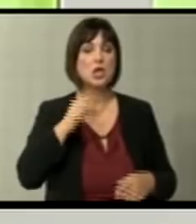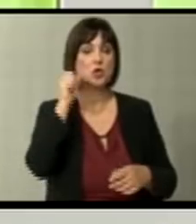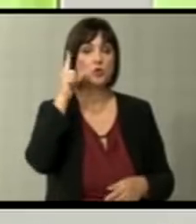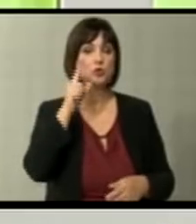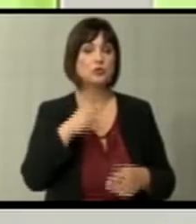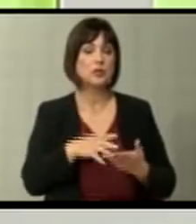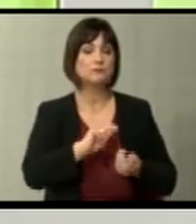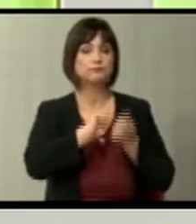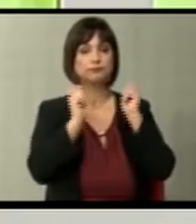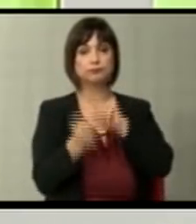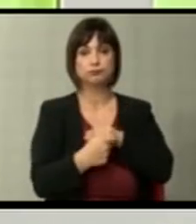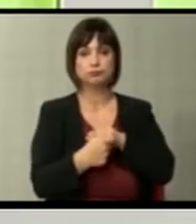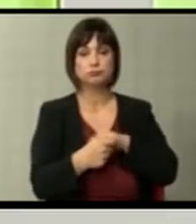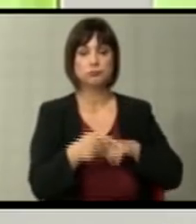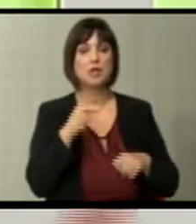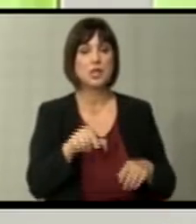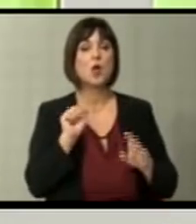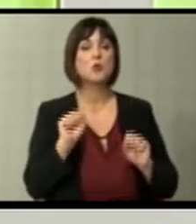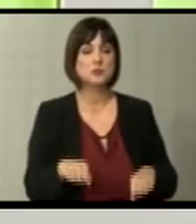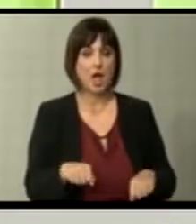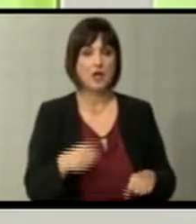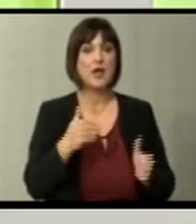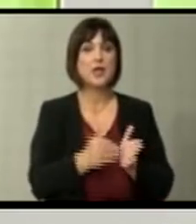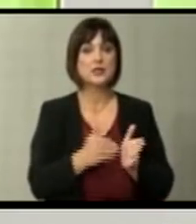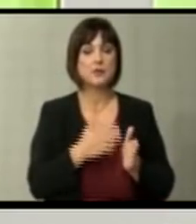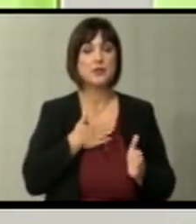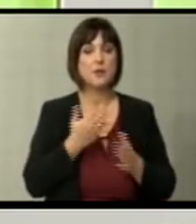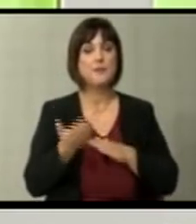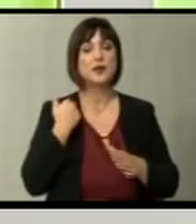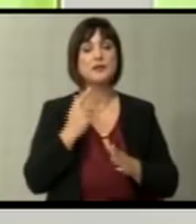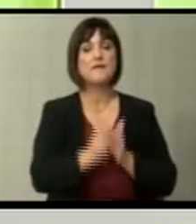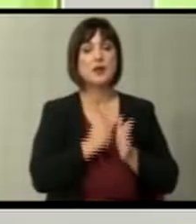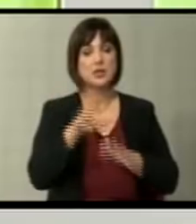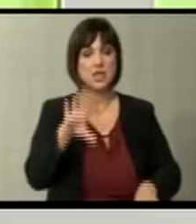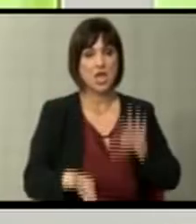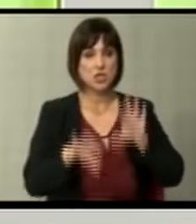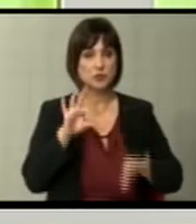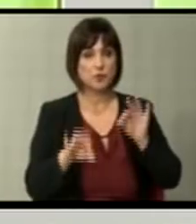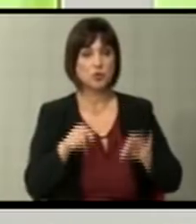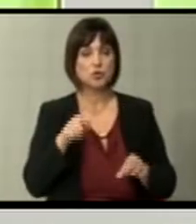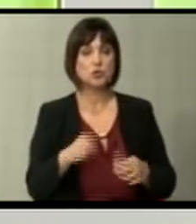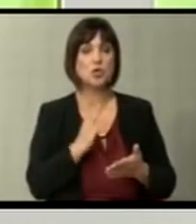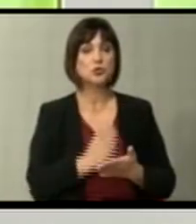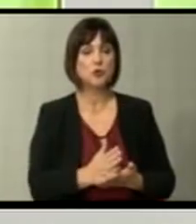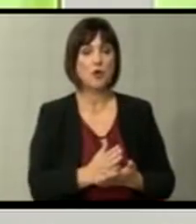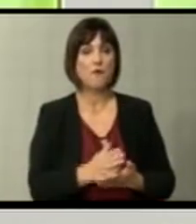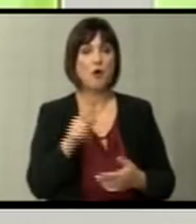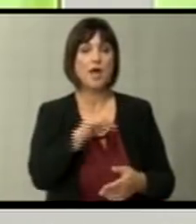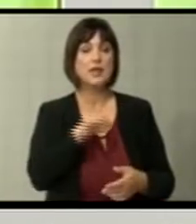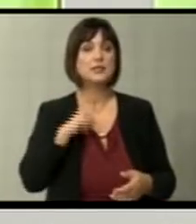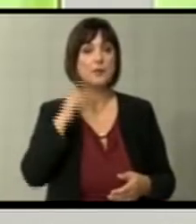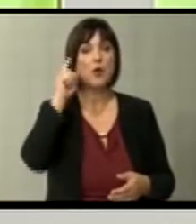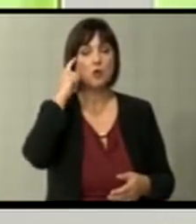случи некој пресврт. Инаку да, би требало да има и предвремени избори за тоа што тоа е само